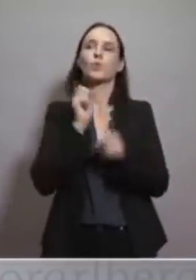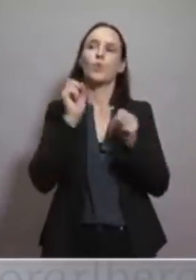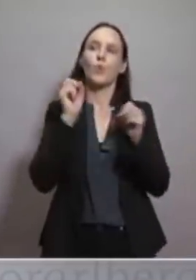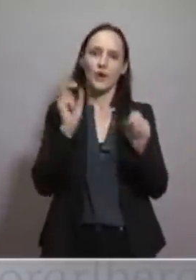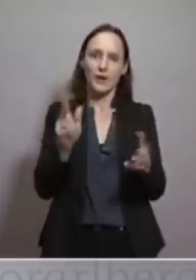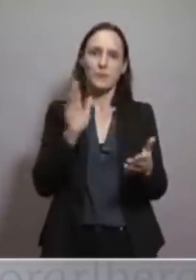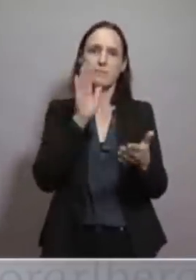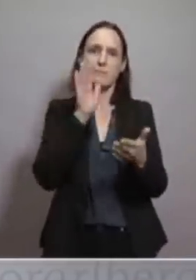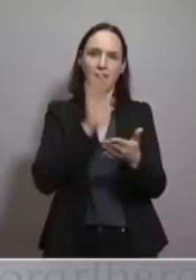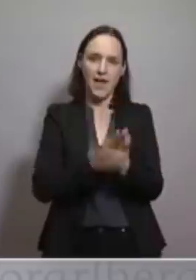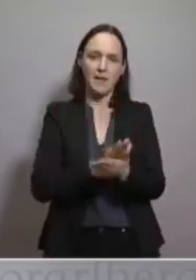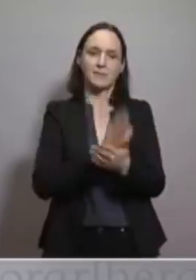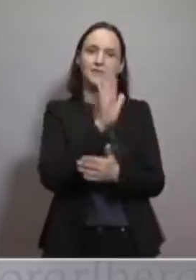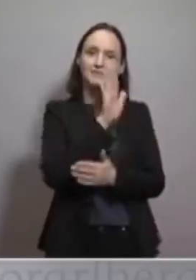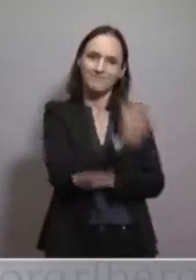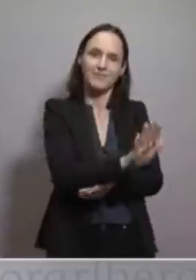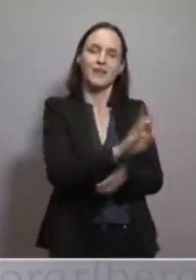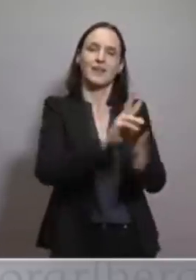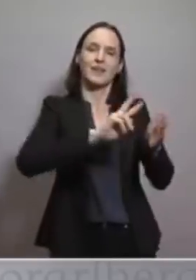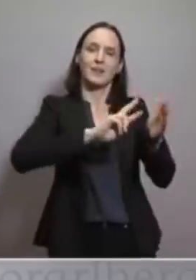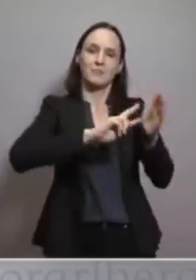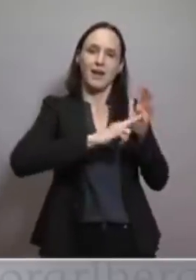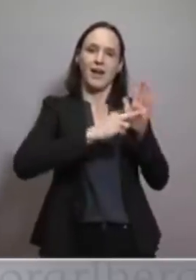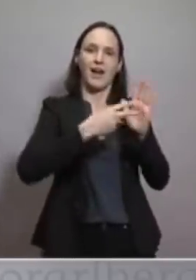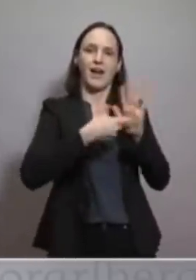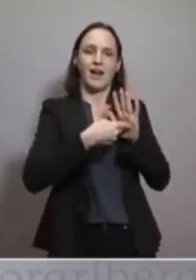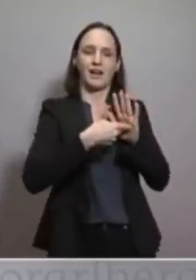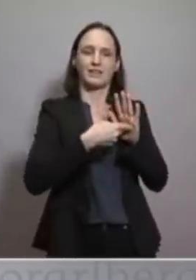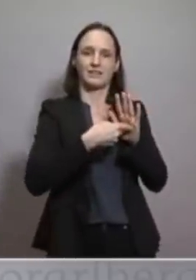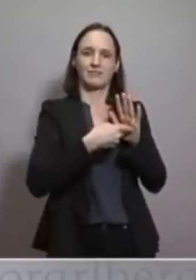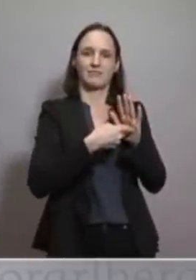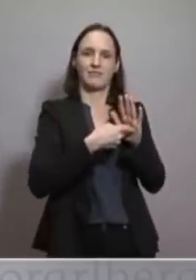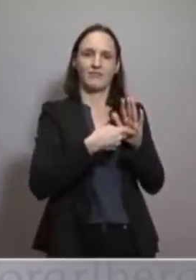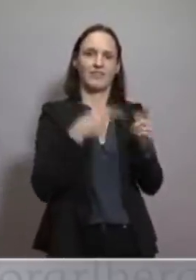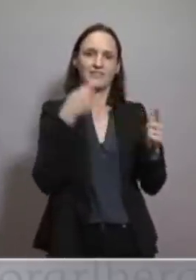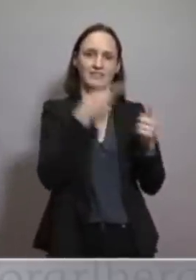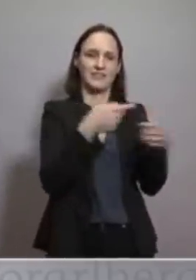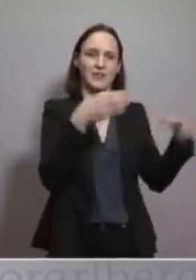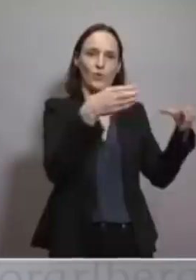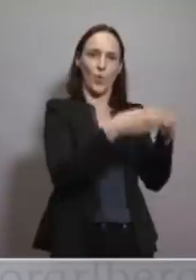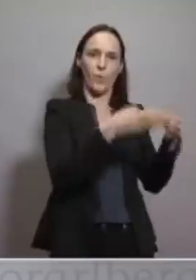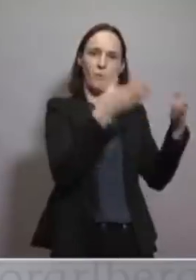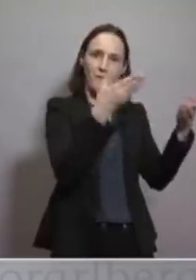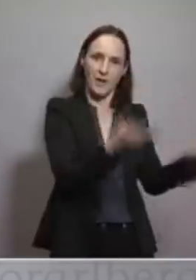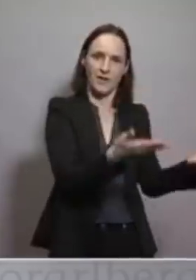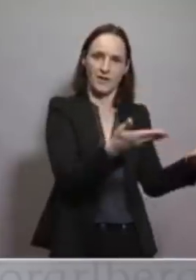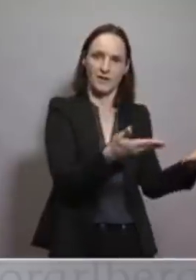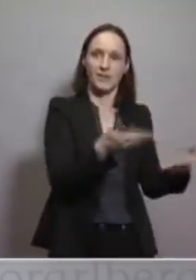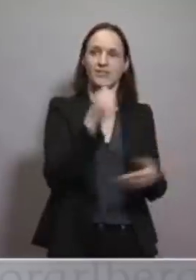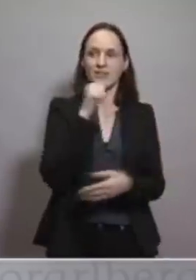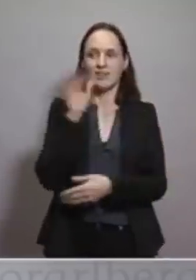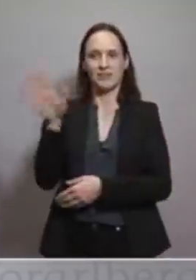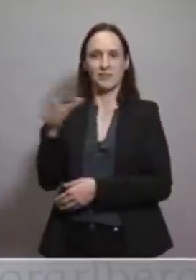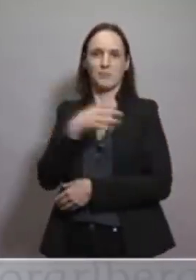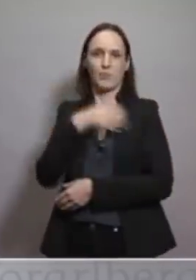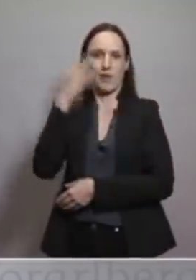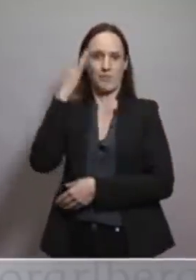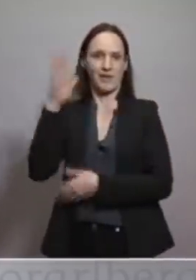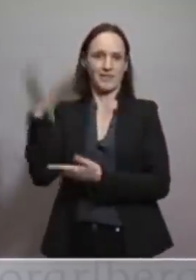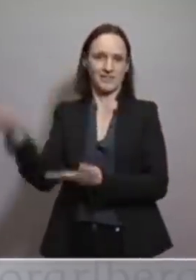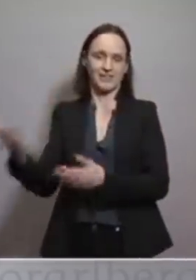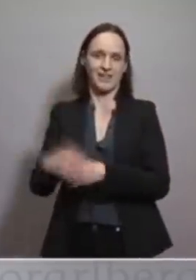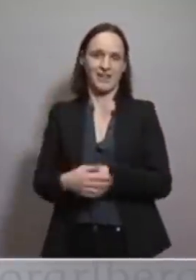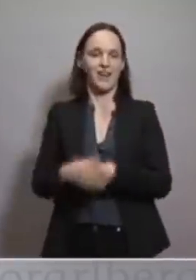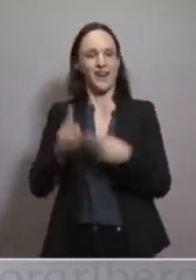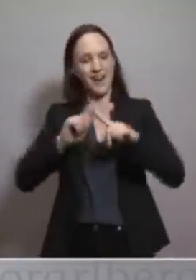bleibt in dieser, in der Kategorie 1 vorgesehenen Zielgruppe. Und die ist eben nicht beim Bürgermeister, sondern bei einer, wenn